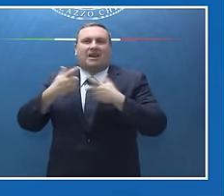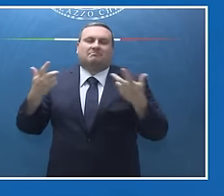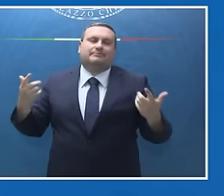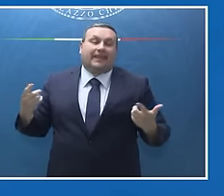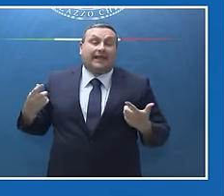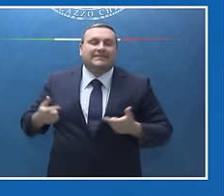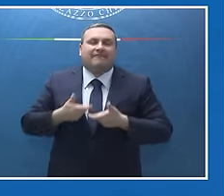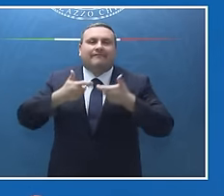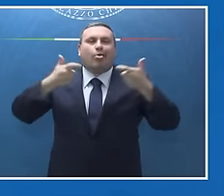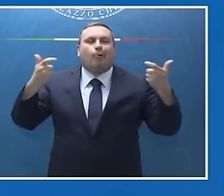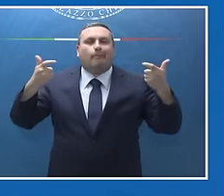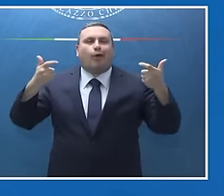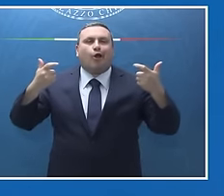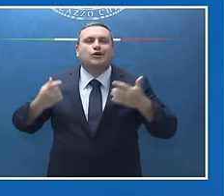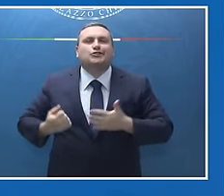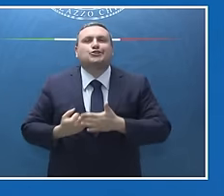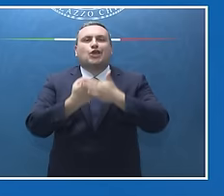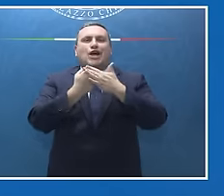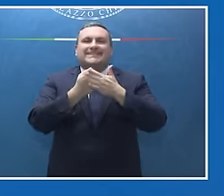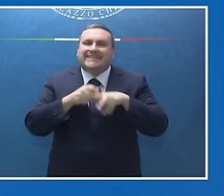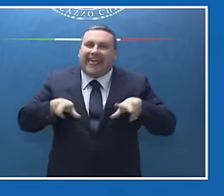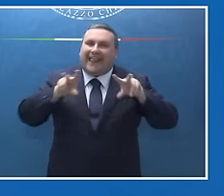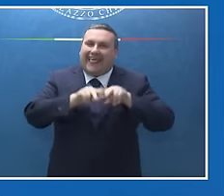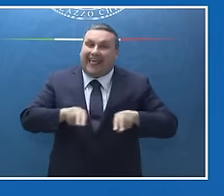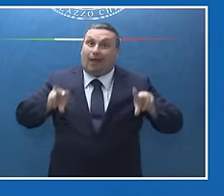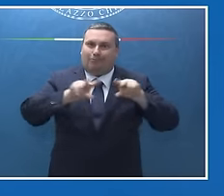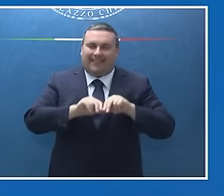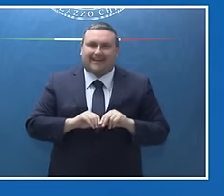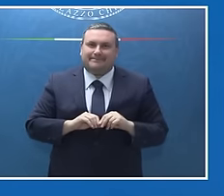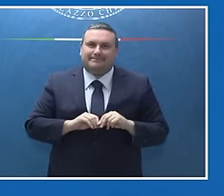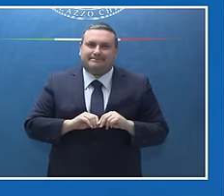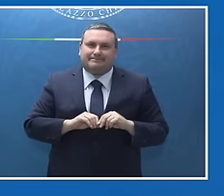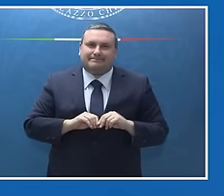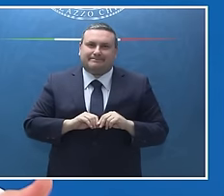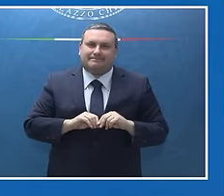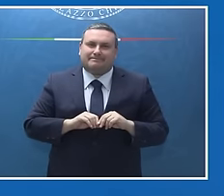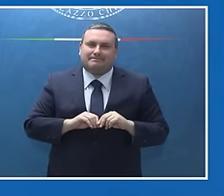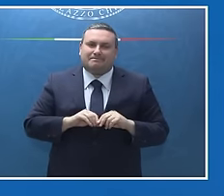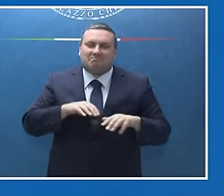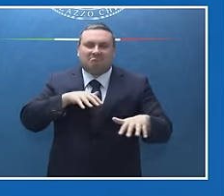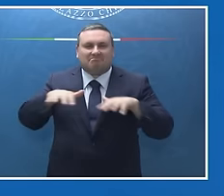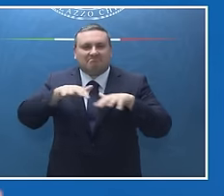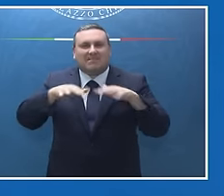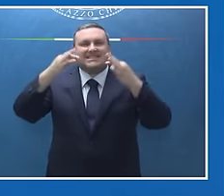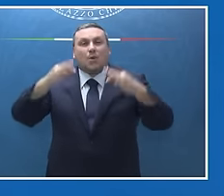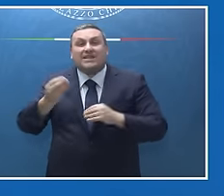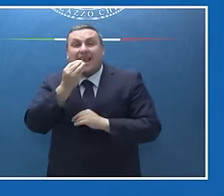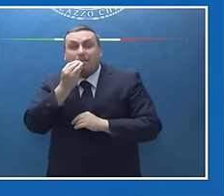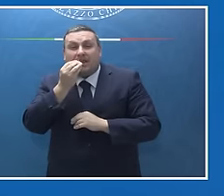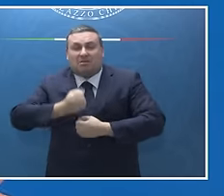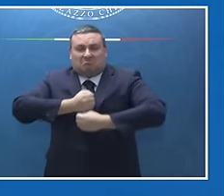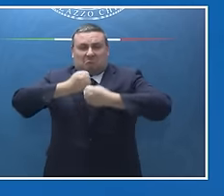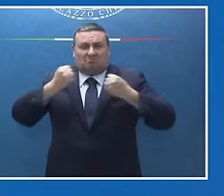abbiamo lanciato una serie di nuove iniziative importanti, molto concrete nel campo della sicurezza alimentare, nel campo dell